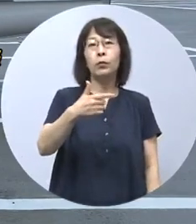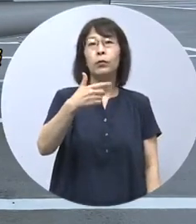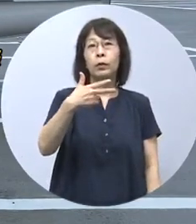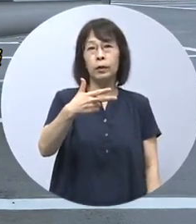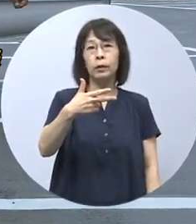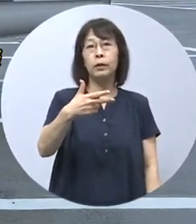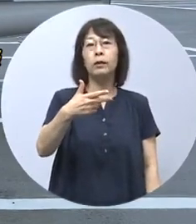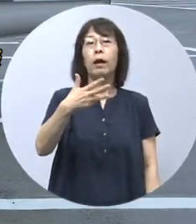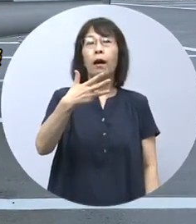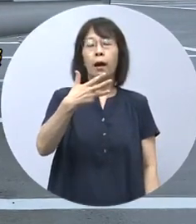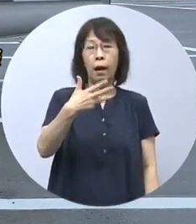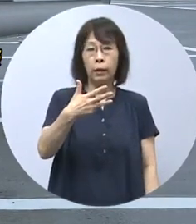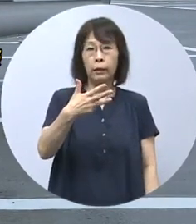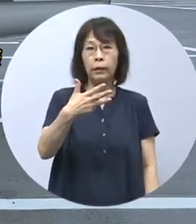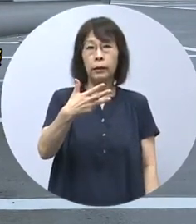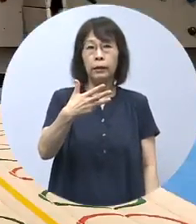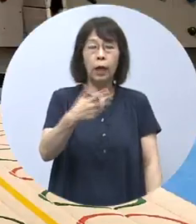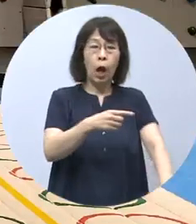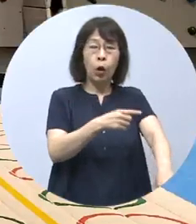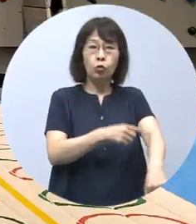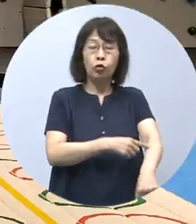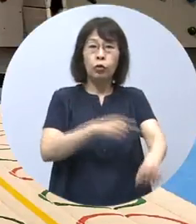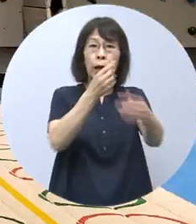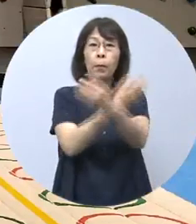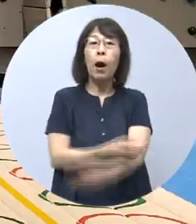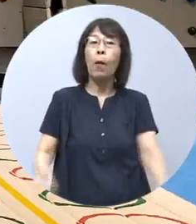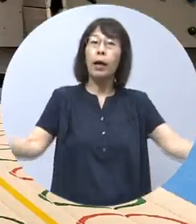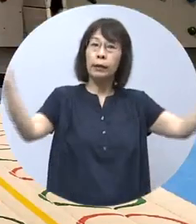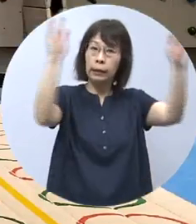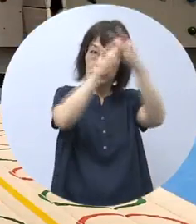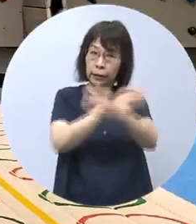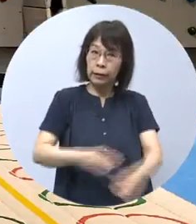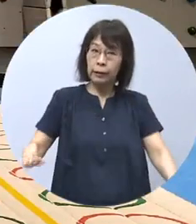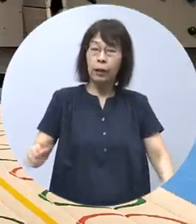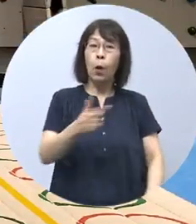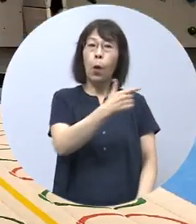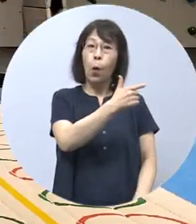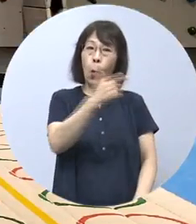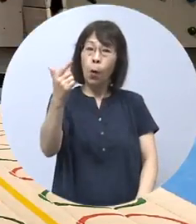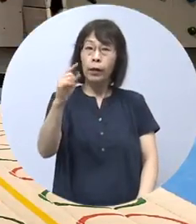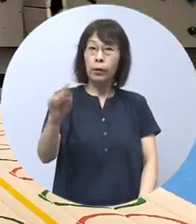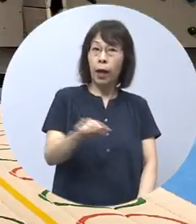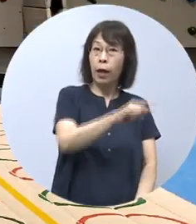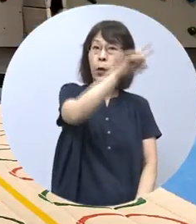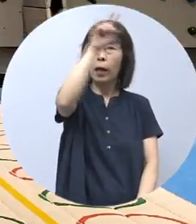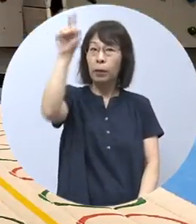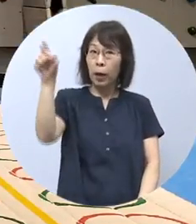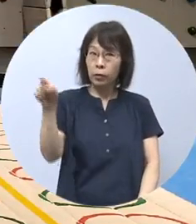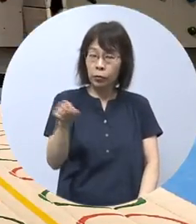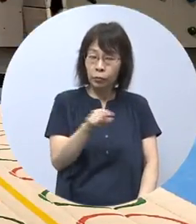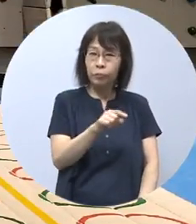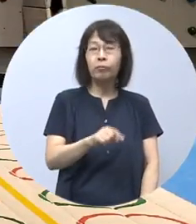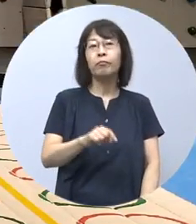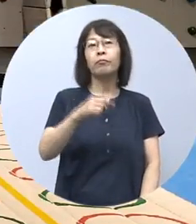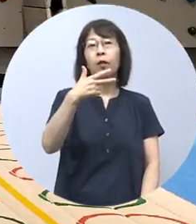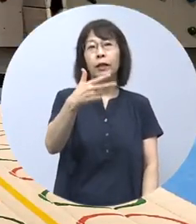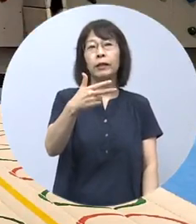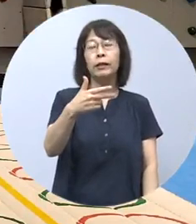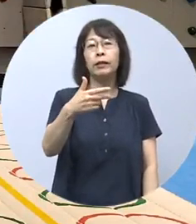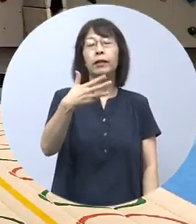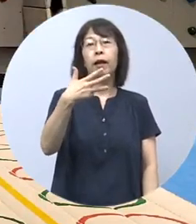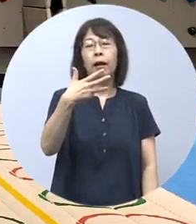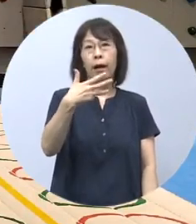6、7、腕回しです大きく円を描いていきます5、6、